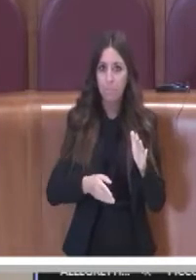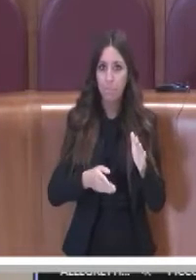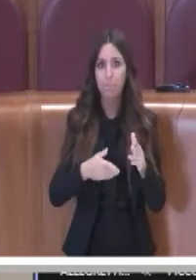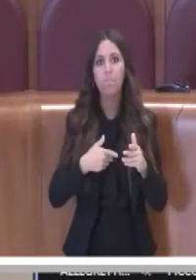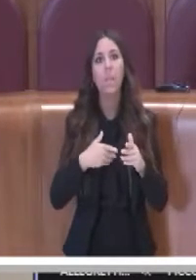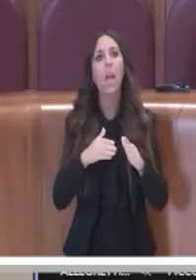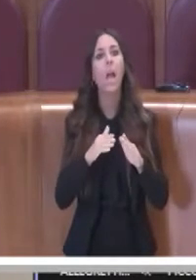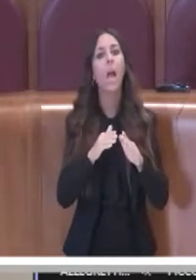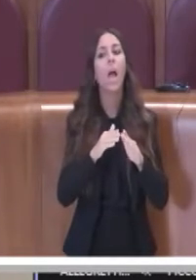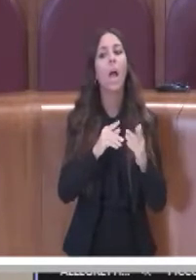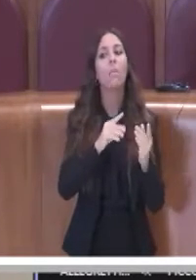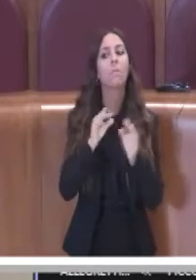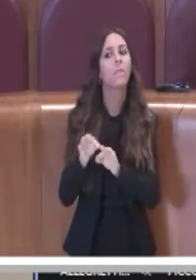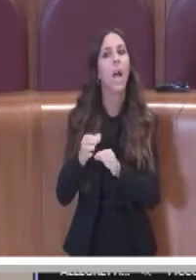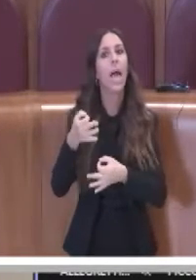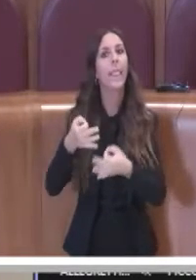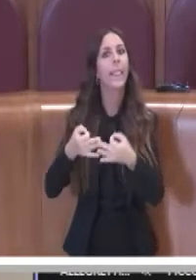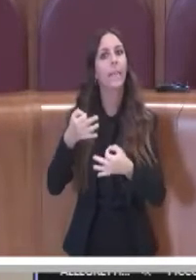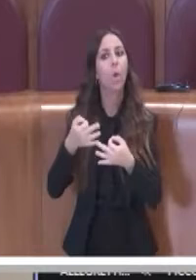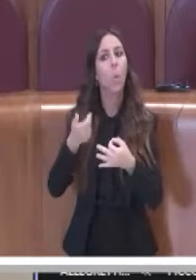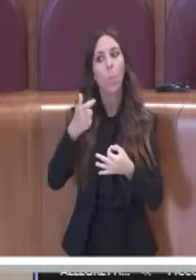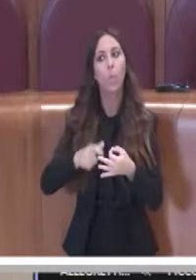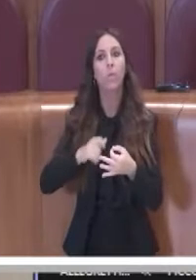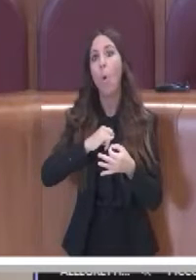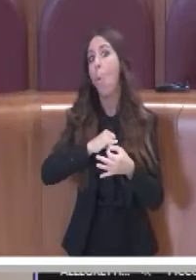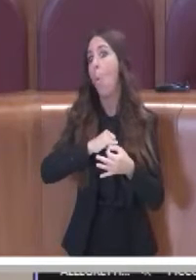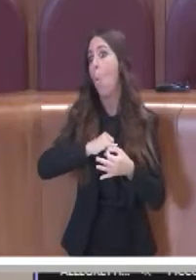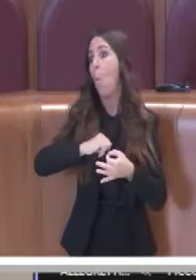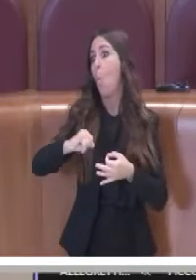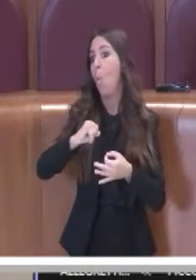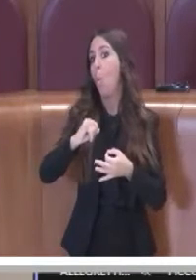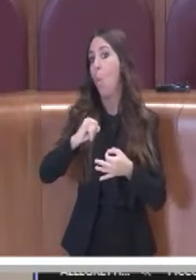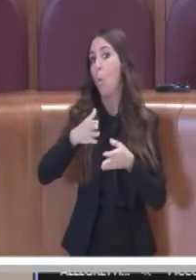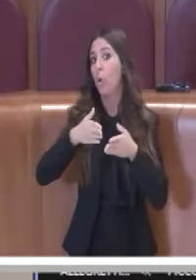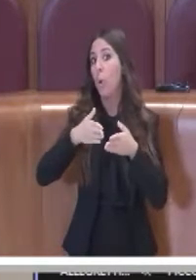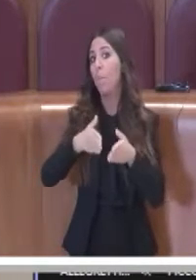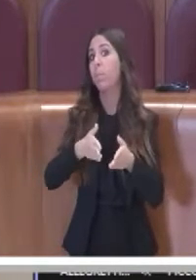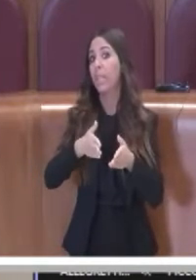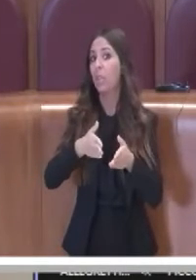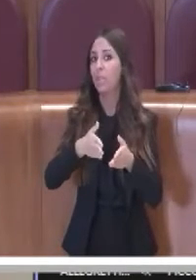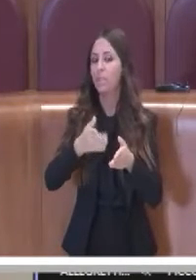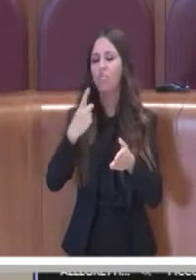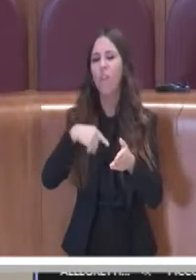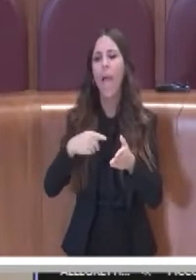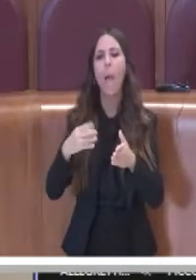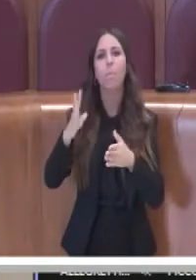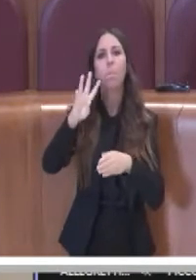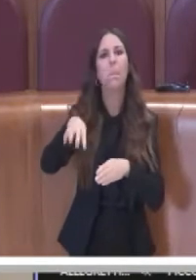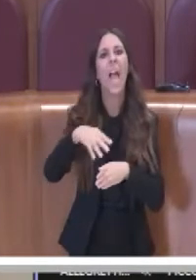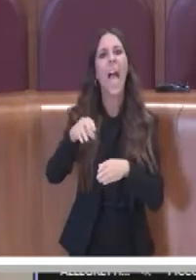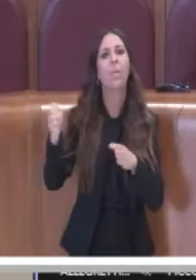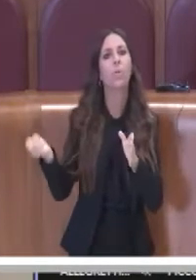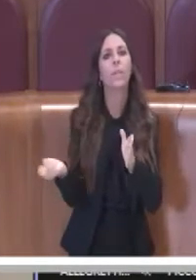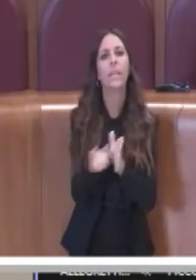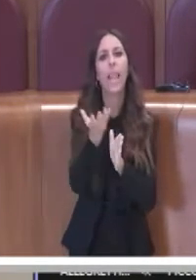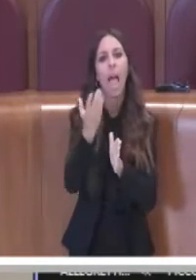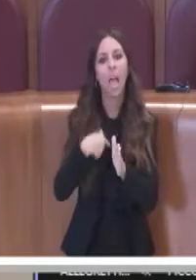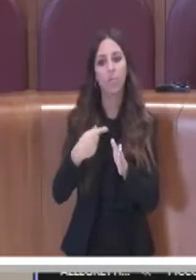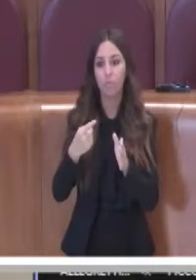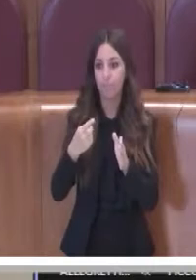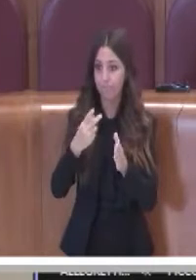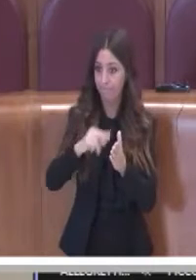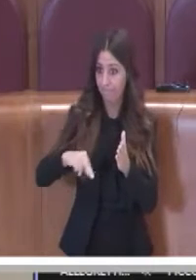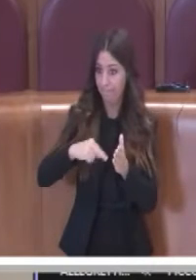i libri in tribunale perché era l'unica cosa che si potesse fare e abbiamo fatto un piano di rilancio che è stato votato favorevolmente dai